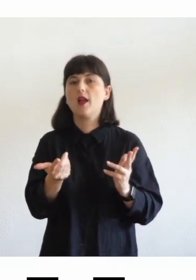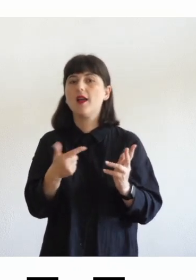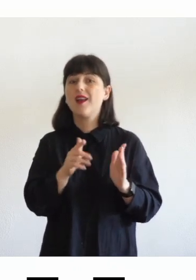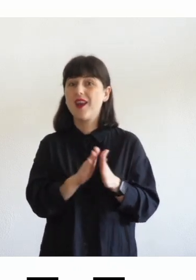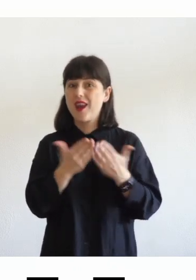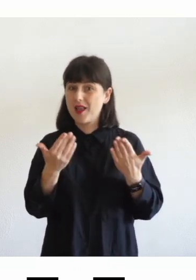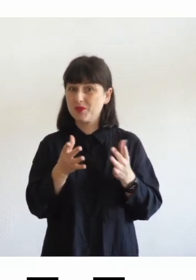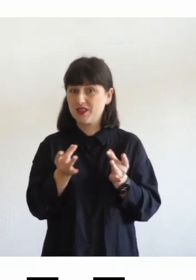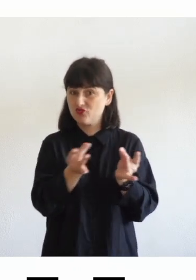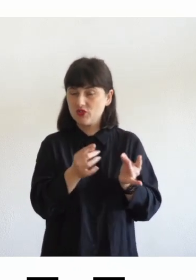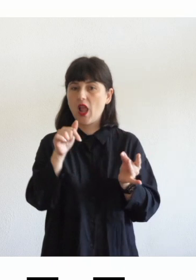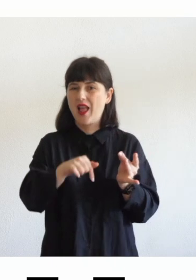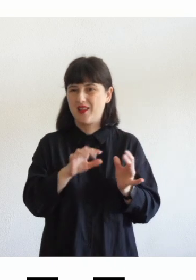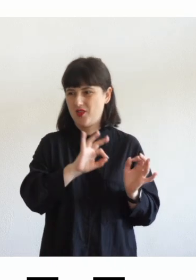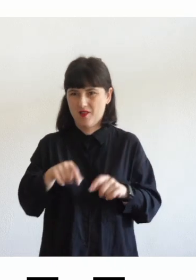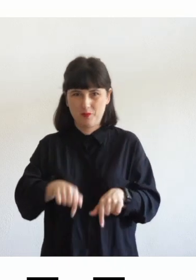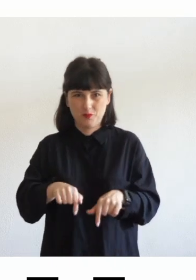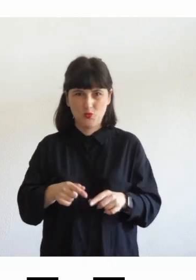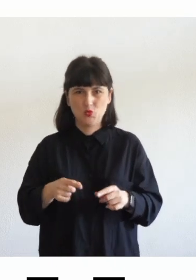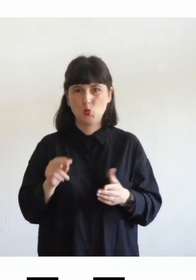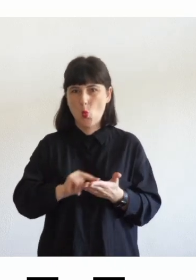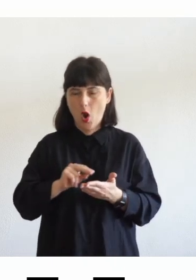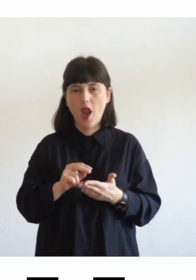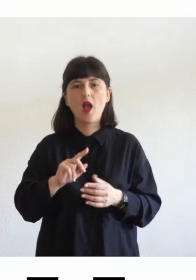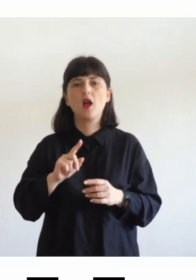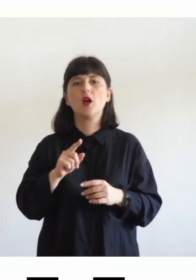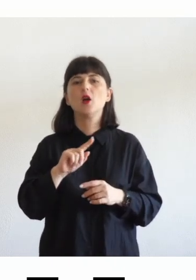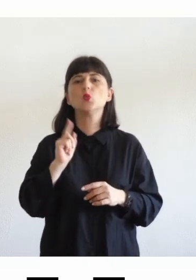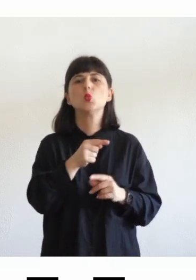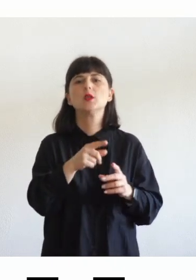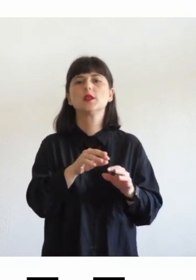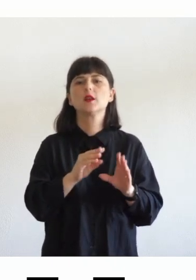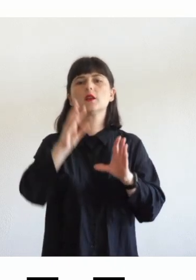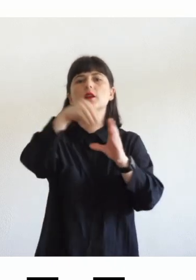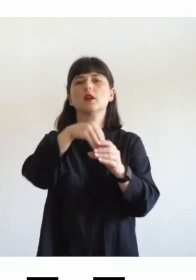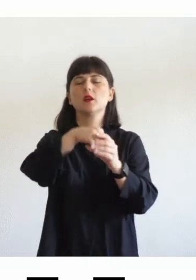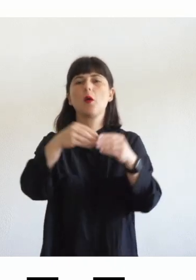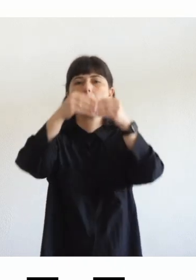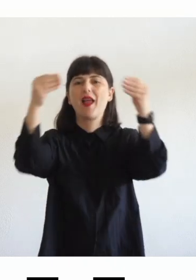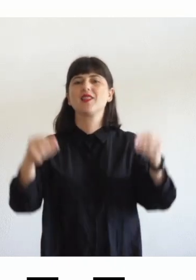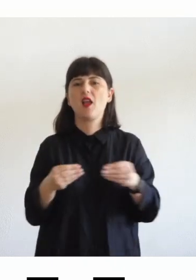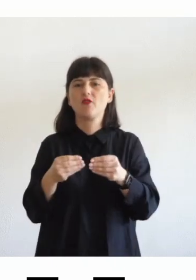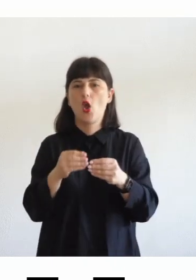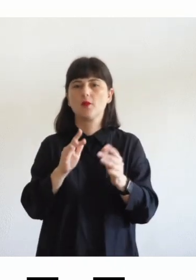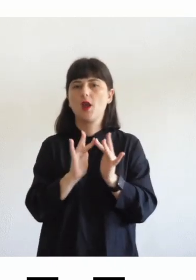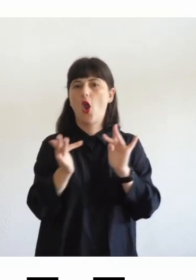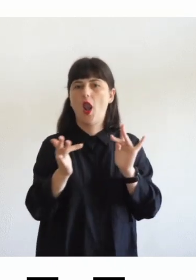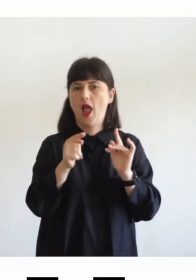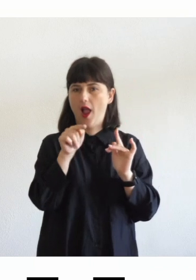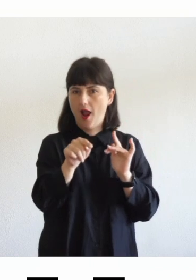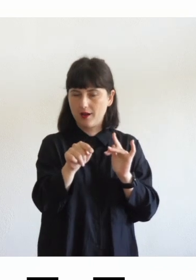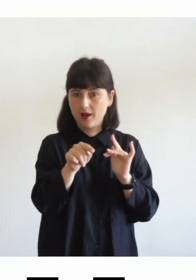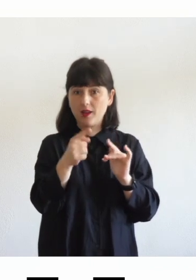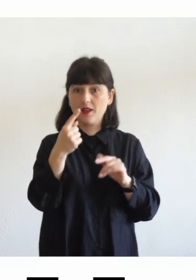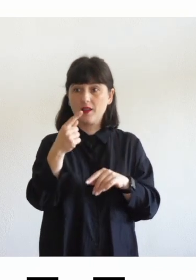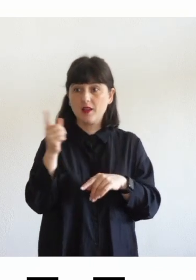digitali che adesso arrivano nella scuola sono tutti in piattaforme online quindi per essere utilizzati hanno bisogno di